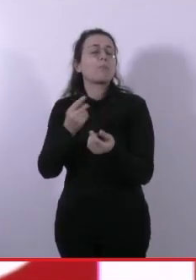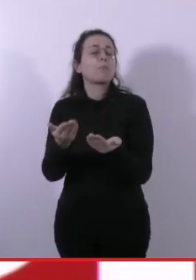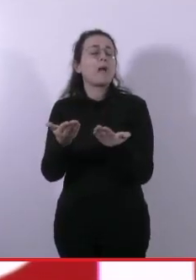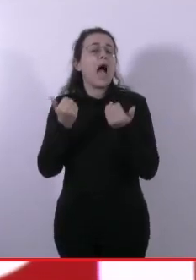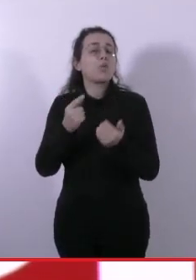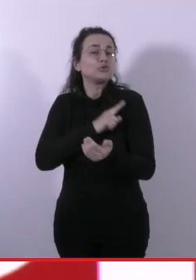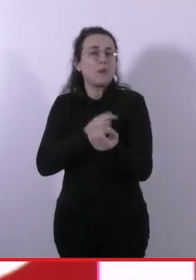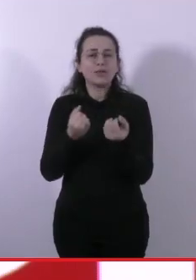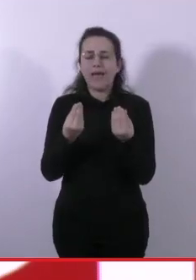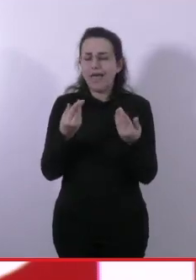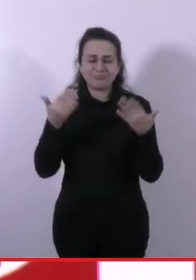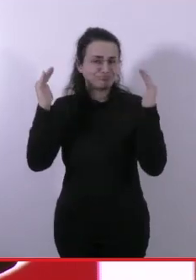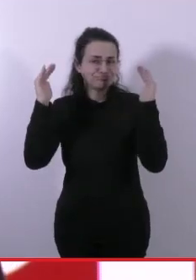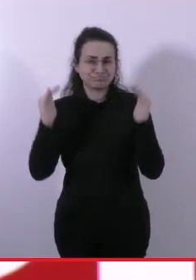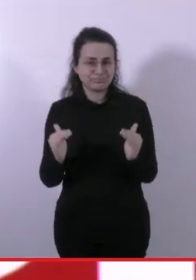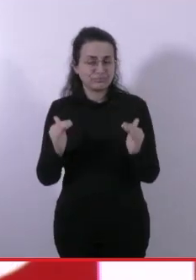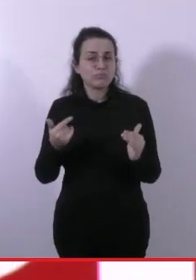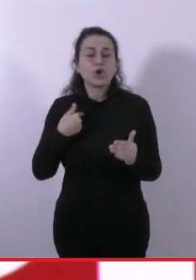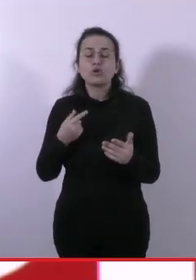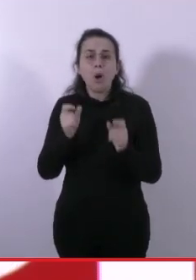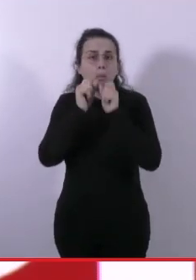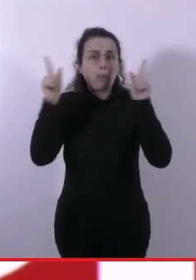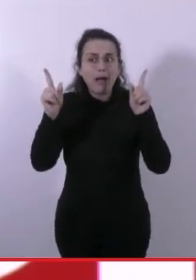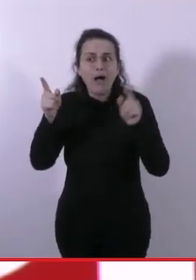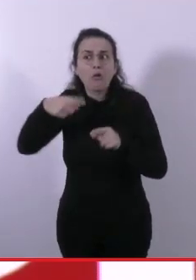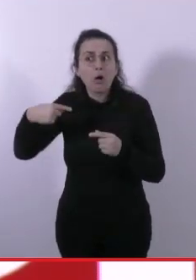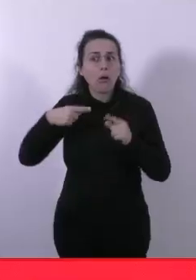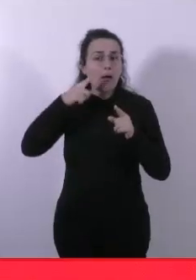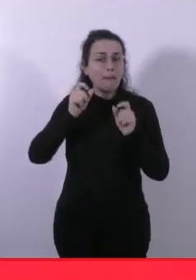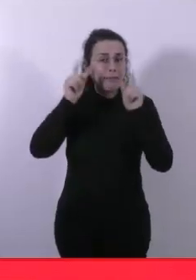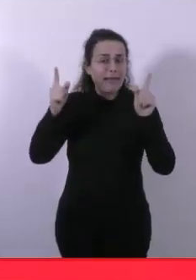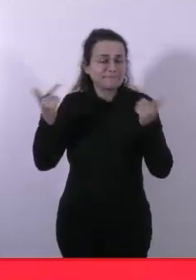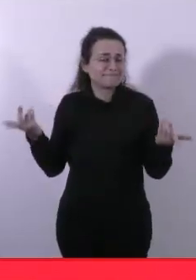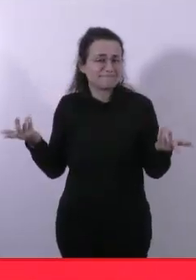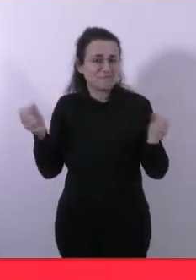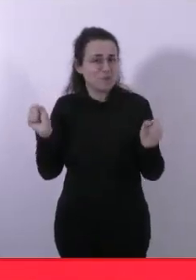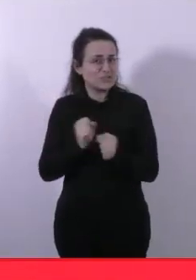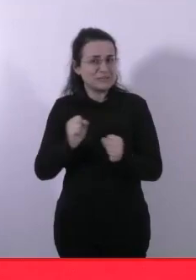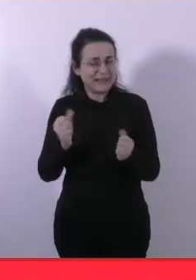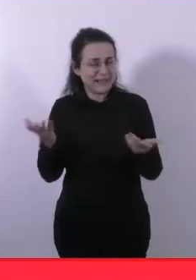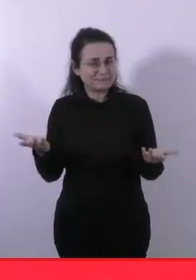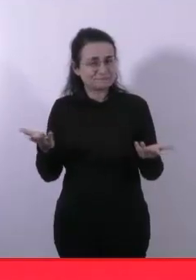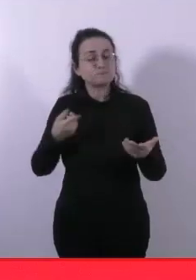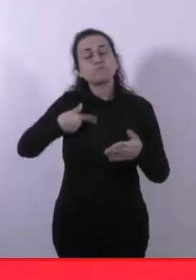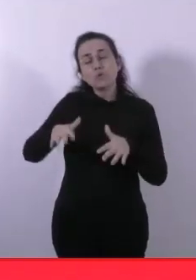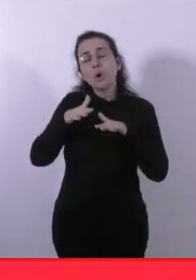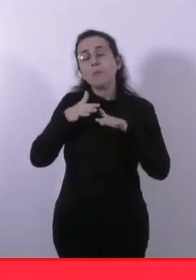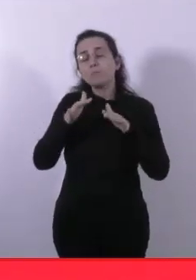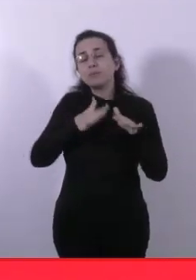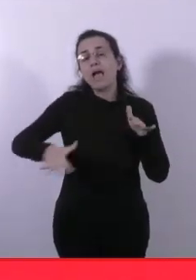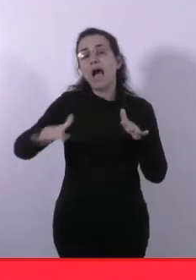questa è la storia del movimento operaio, quindi mi stupisco che loro si stupiscono di noi. Poi siamo stati in piazza a fianco dei ragazzi